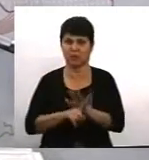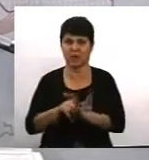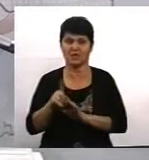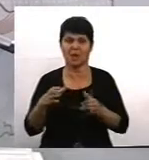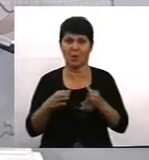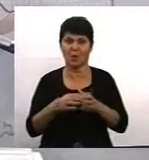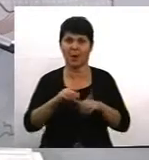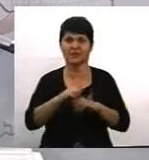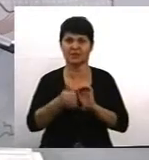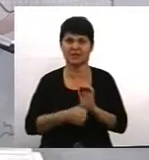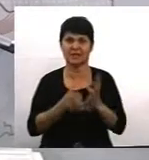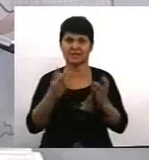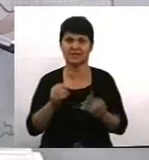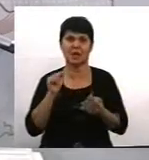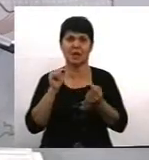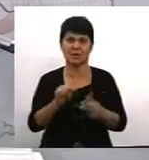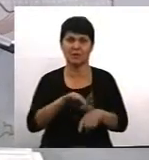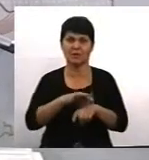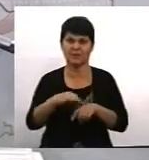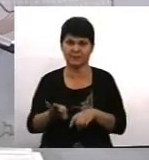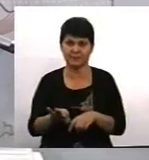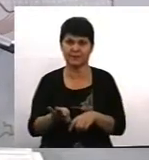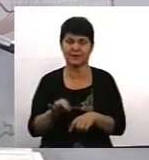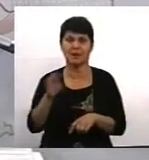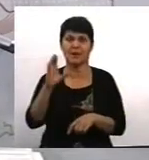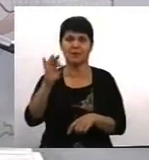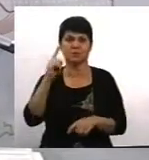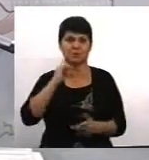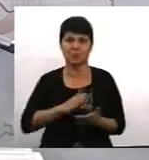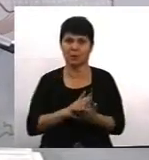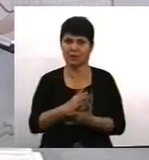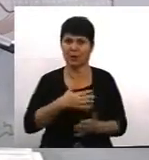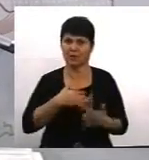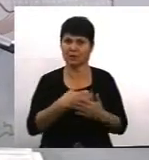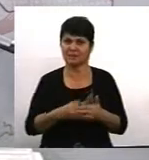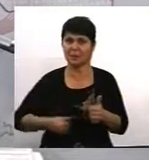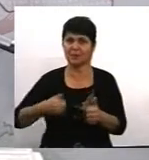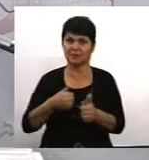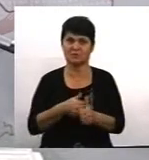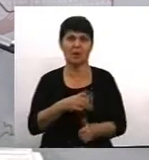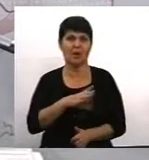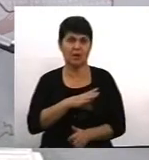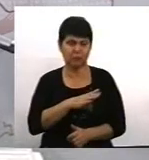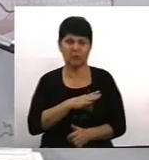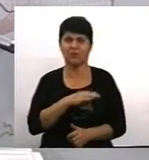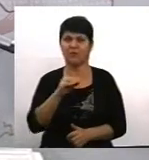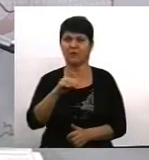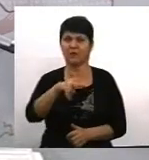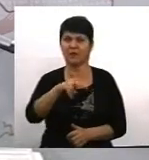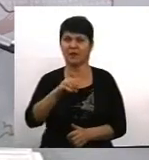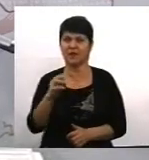днів проти насильства», наш департамент соціально-молодіжної політики дуже активно включився, був флешмоб у нас. Я знаю, що